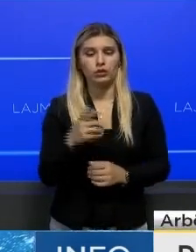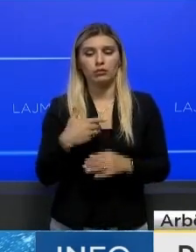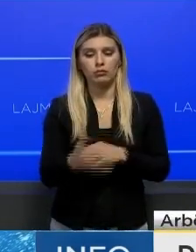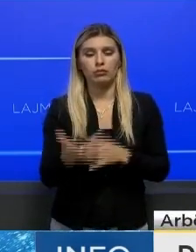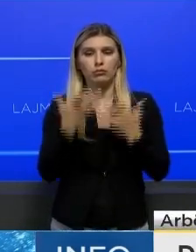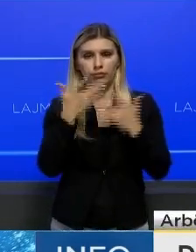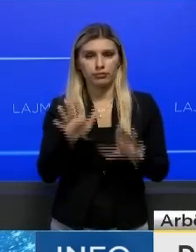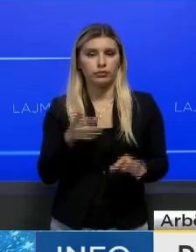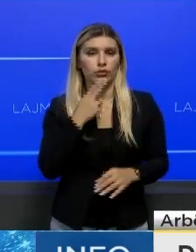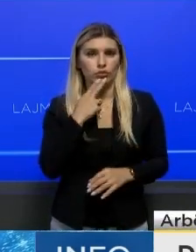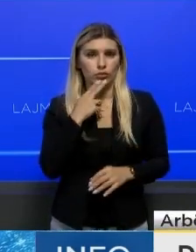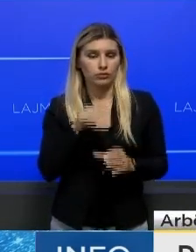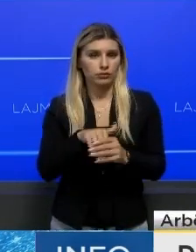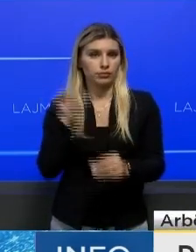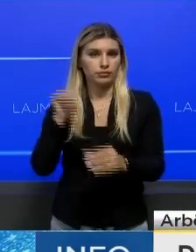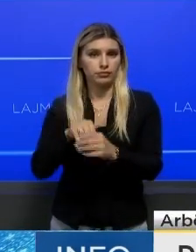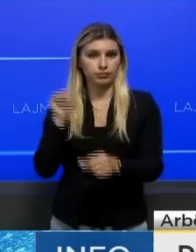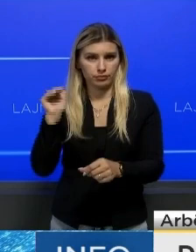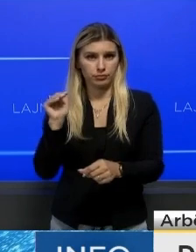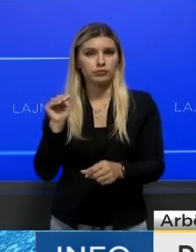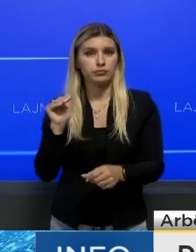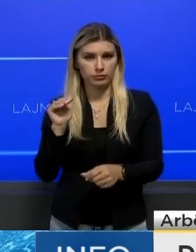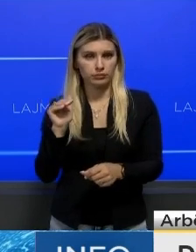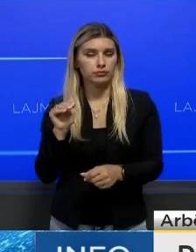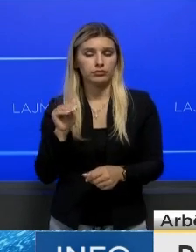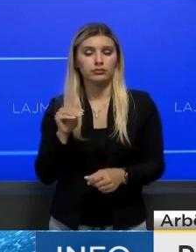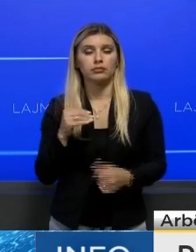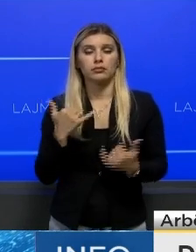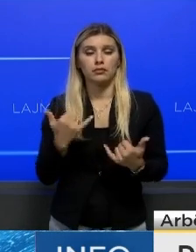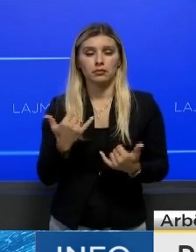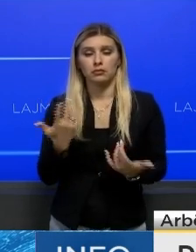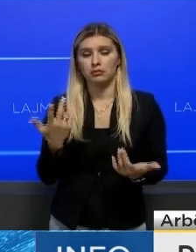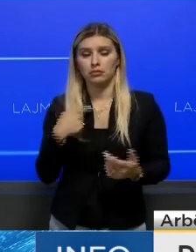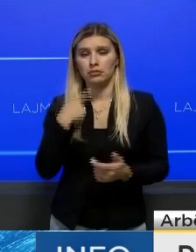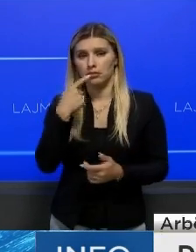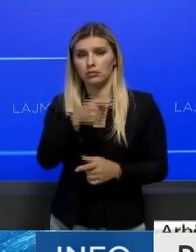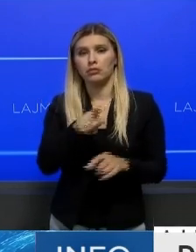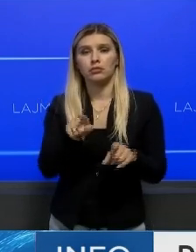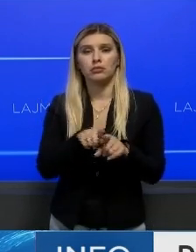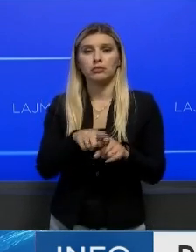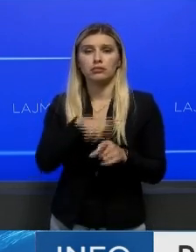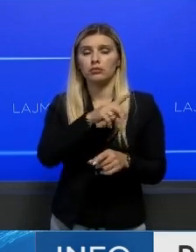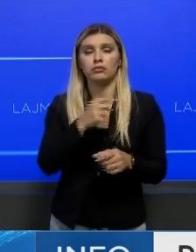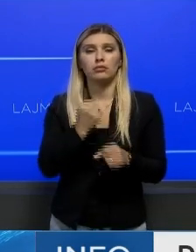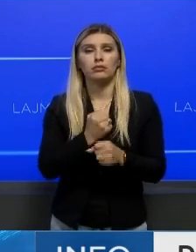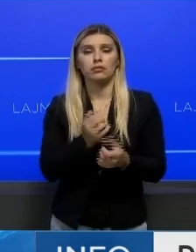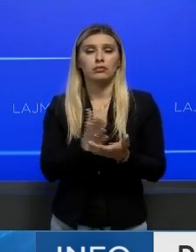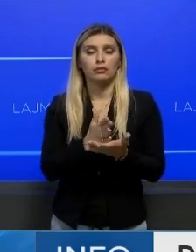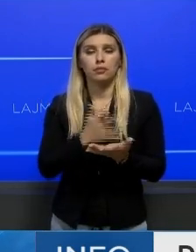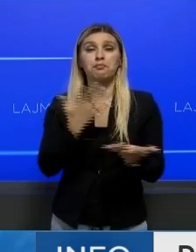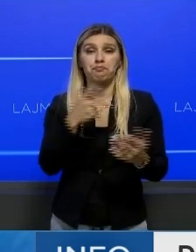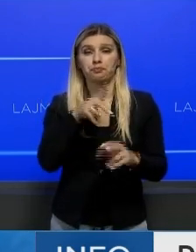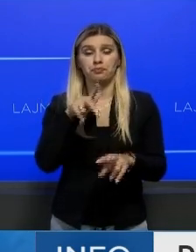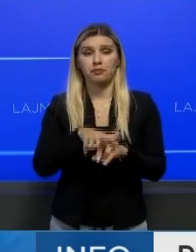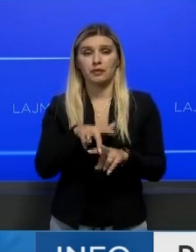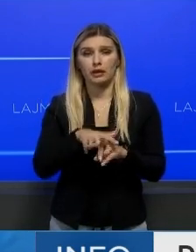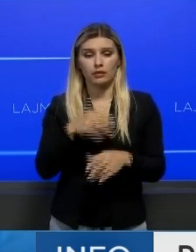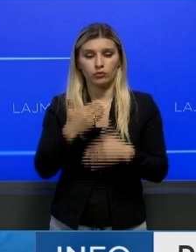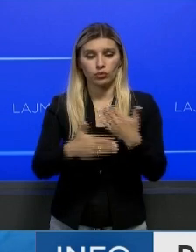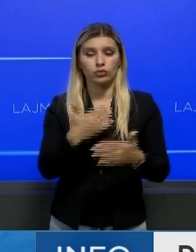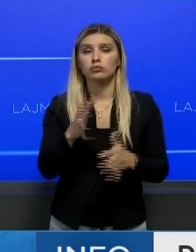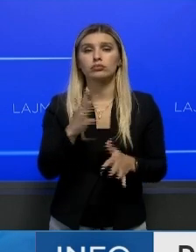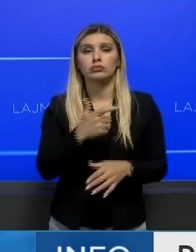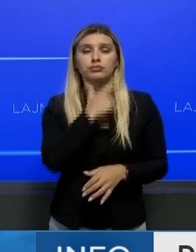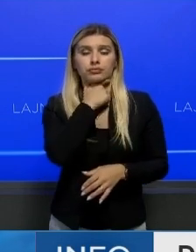të lëshuan salën, duke qenë si janë opozit konstruktive, letë themi kështu si që po e quajnë vetën. Ata pengojnë shtyrjen